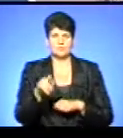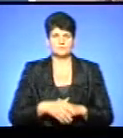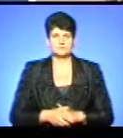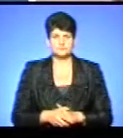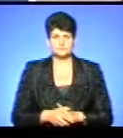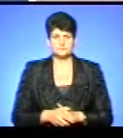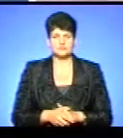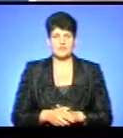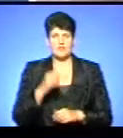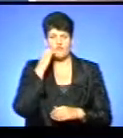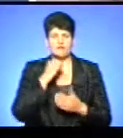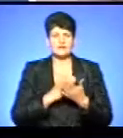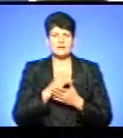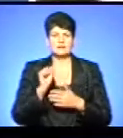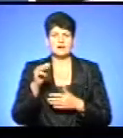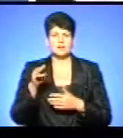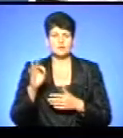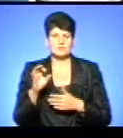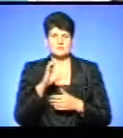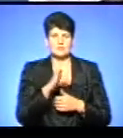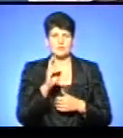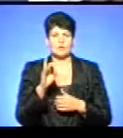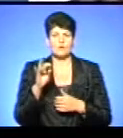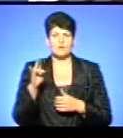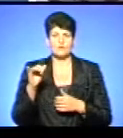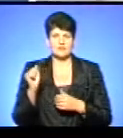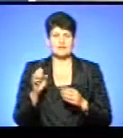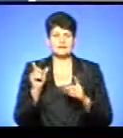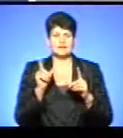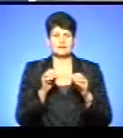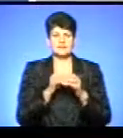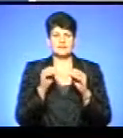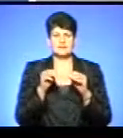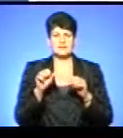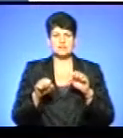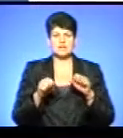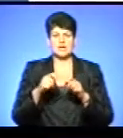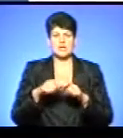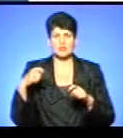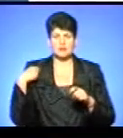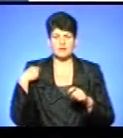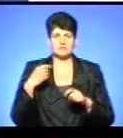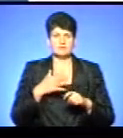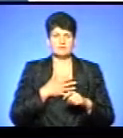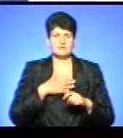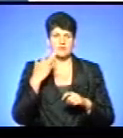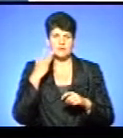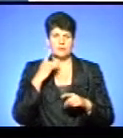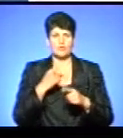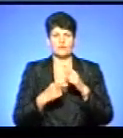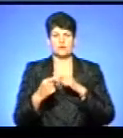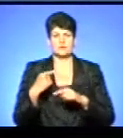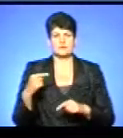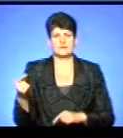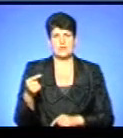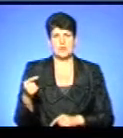Ветеран АТО Сергій Коновал, який проїхав 10 тисяч кілометрів з Полученими Штатами Америки та Канадою, повернувся до Тернополя.